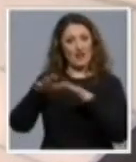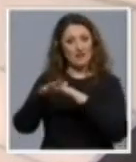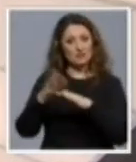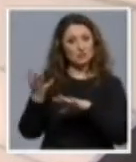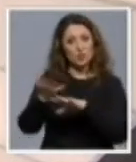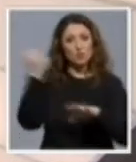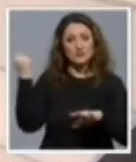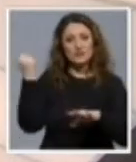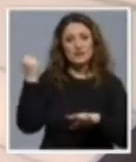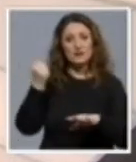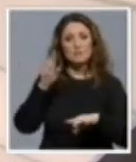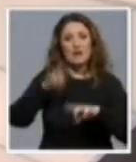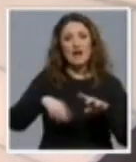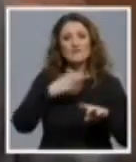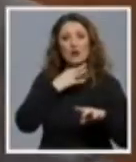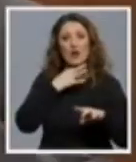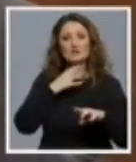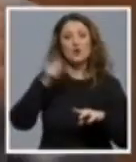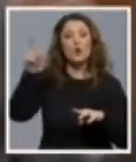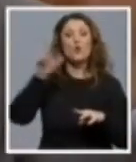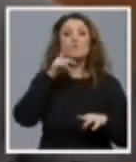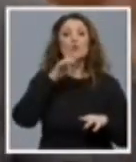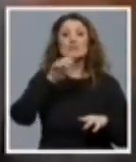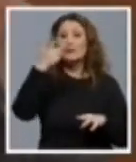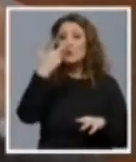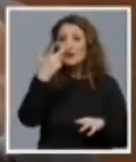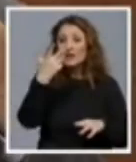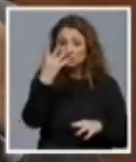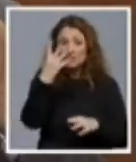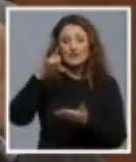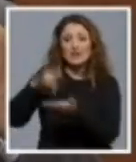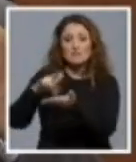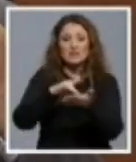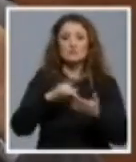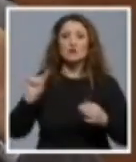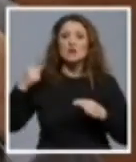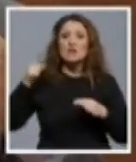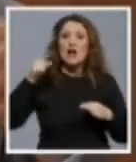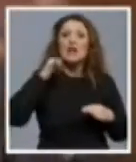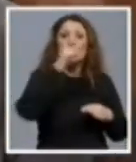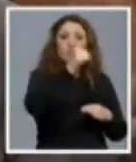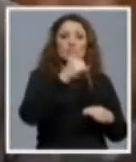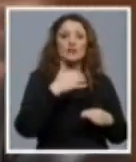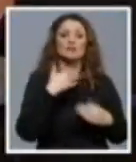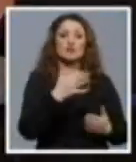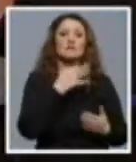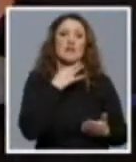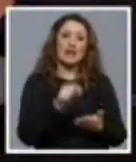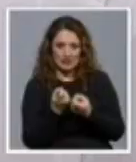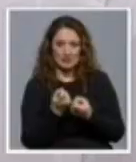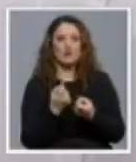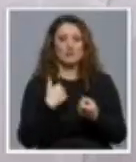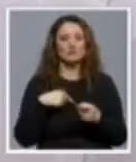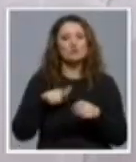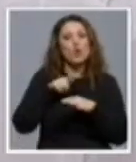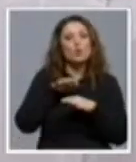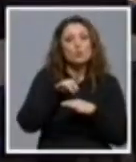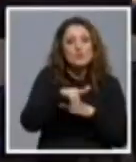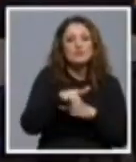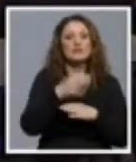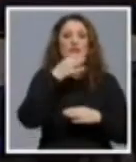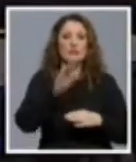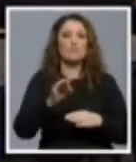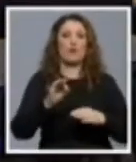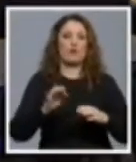mogu glasovati na četiri mjesta samo u Bosni i Hercegovini. U Kanadi putuju 2000 km da bih dal glas. Hvala Ljepa, imamo još replika. Hvala vam